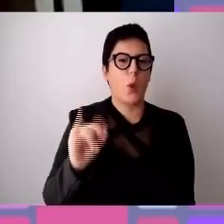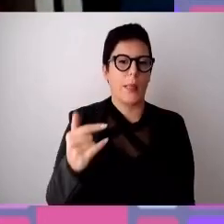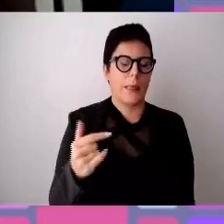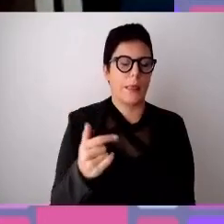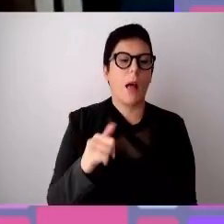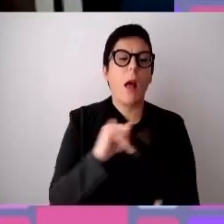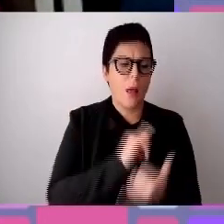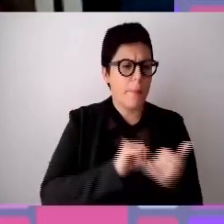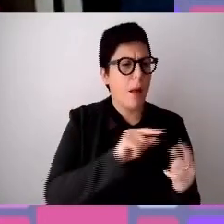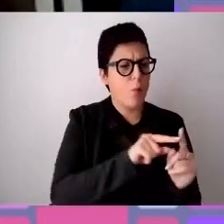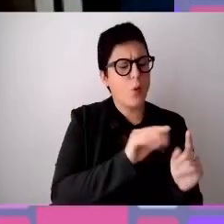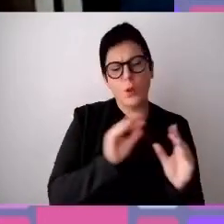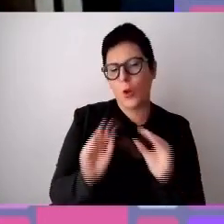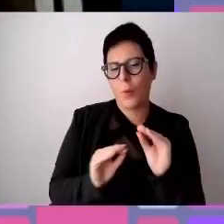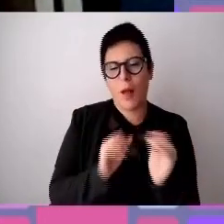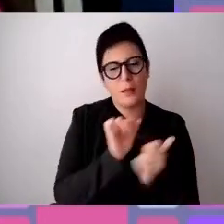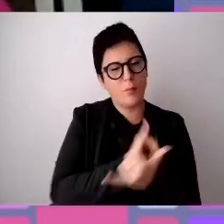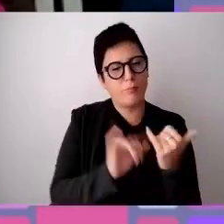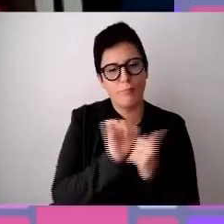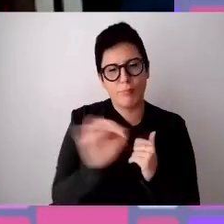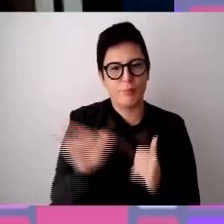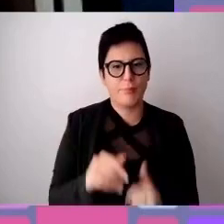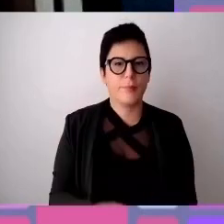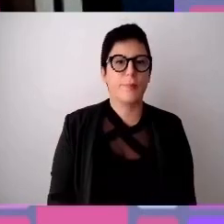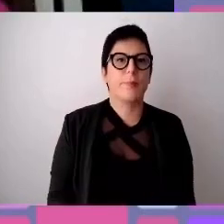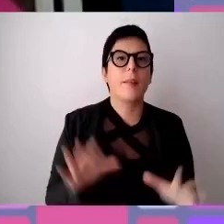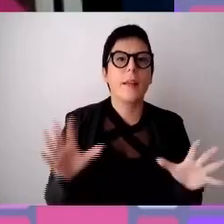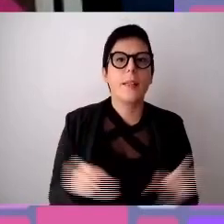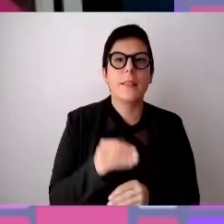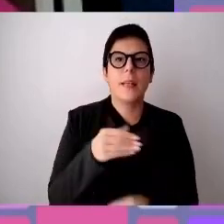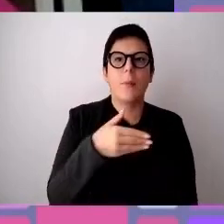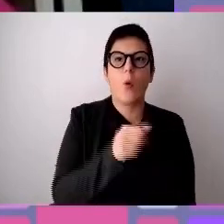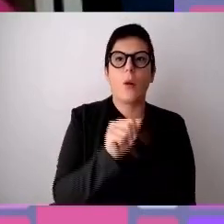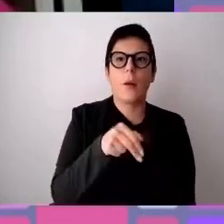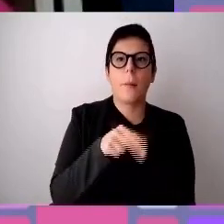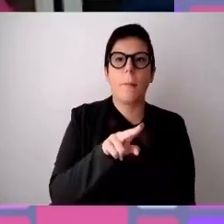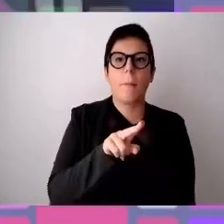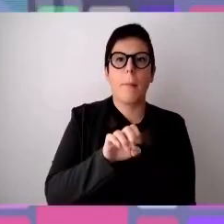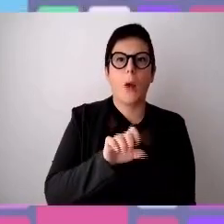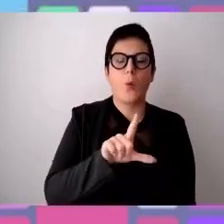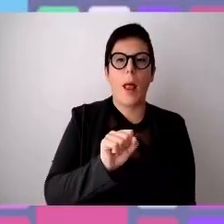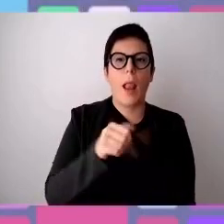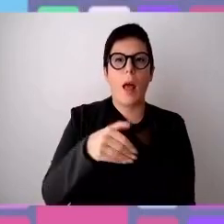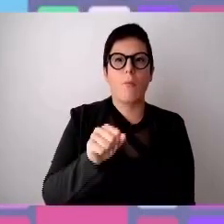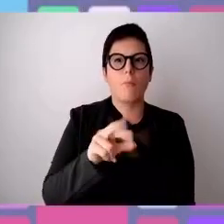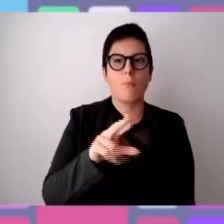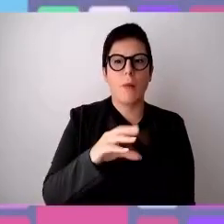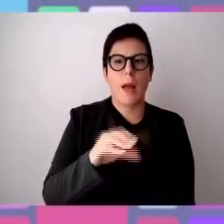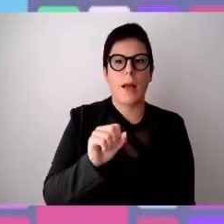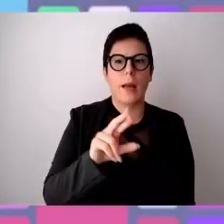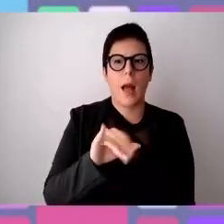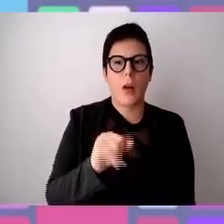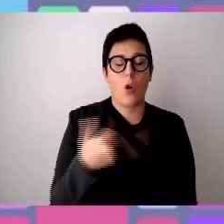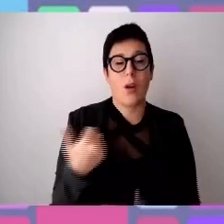Allora entriamo nel merito e cominciamo con la CGA, Manuela Macario che è responsabile delle politiche per il lavoro, appunto vediamo